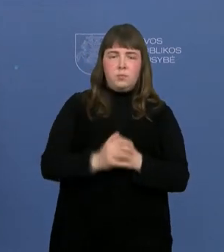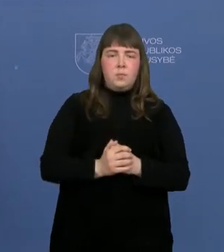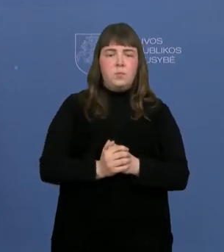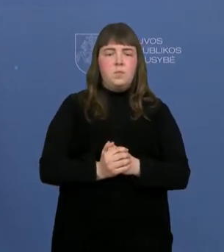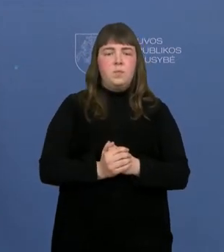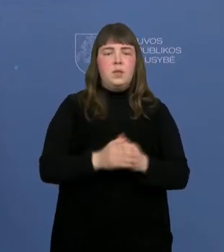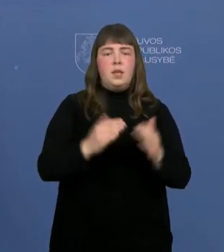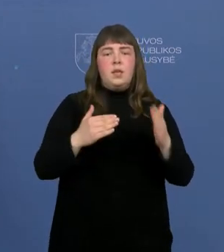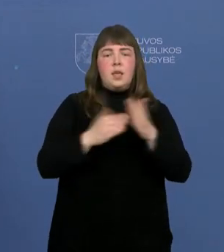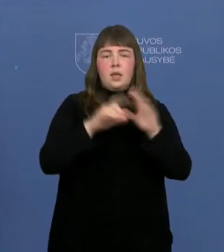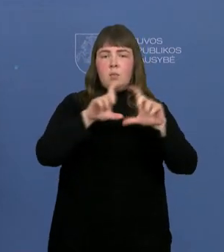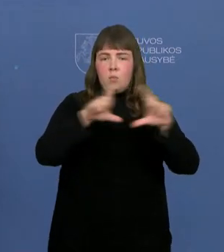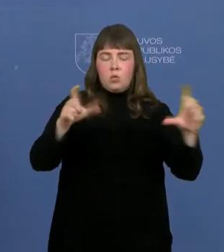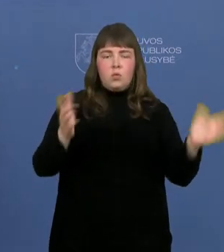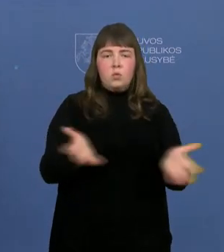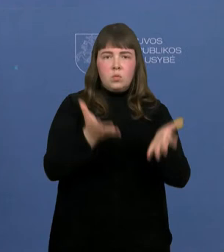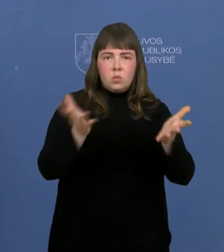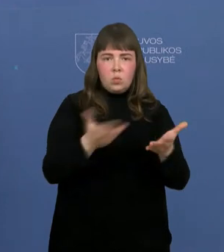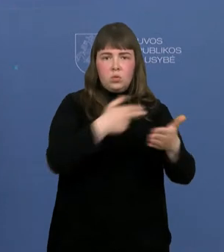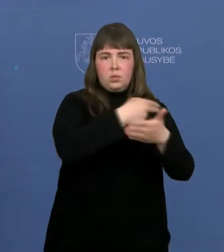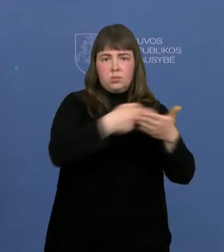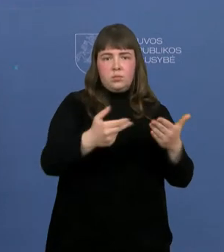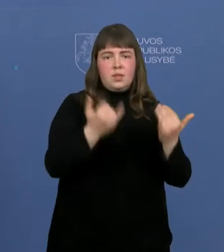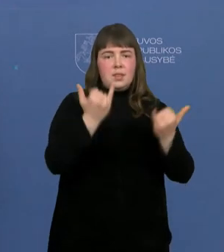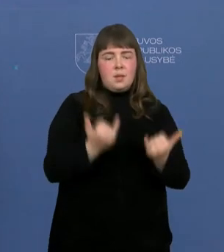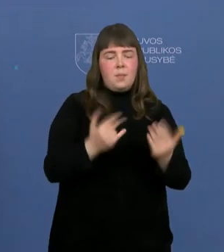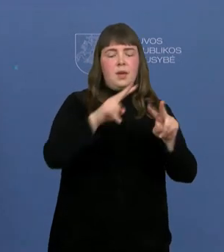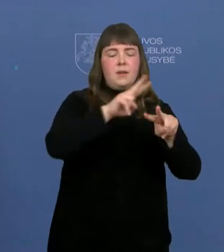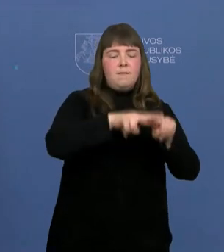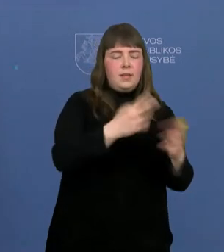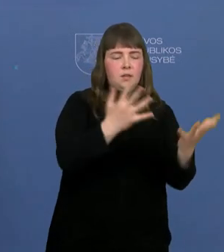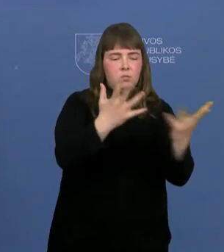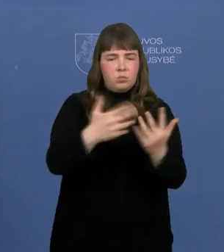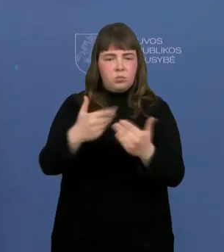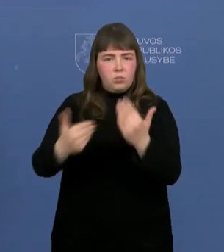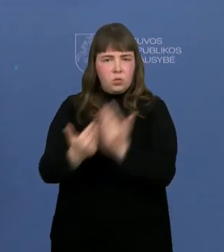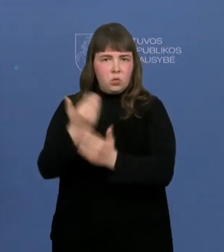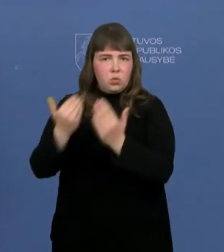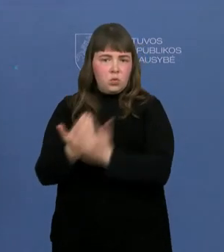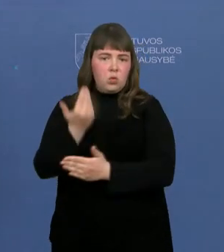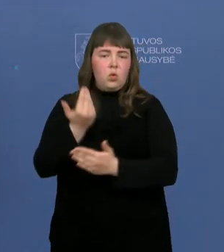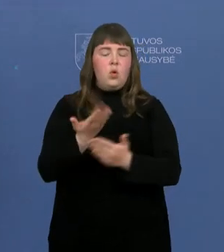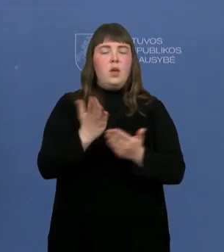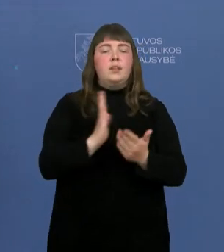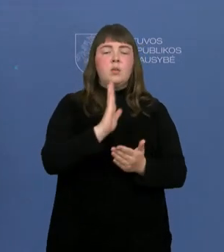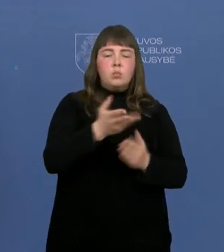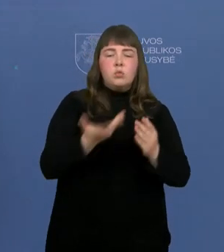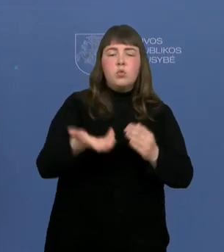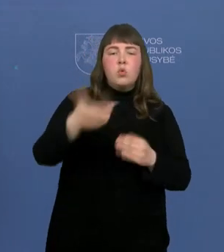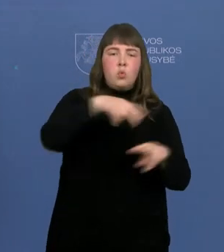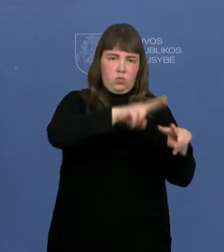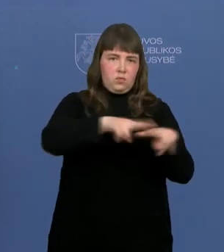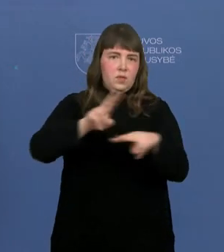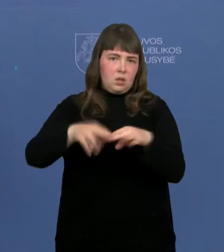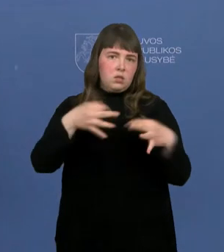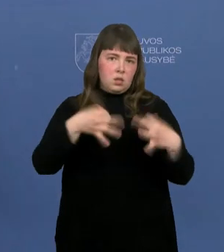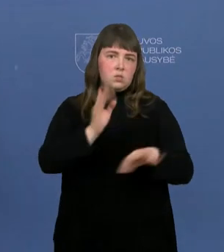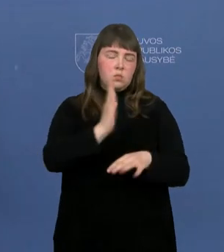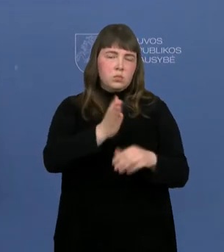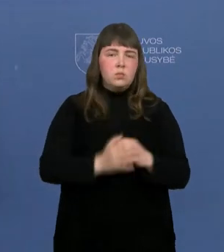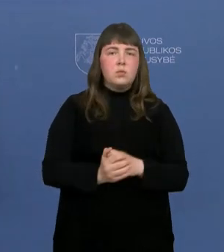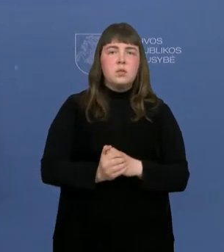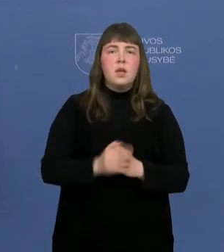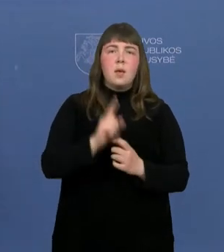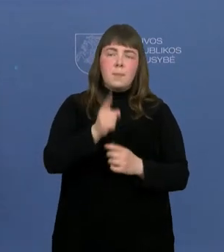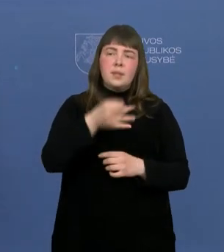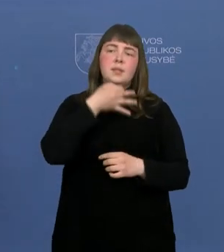šiuo metu perskaičiuojame vietas, tai rasis tikrai daugiau vietų iki mokyklinio augdymo įstaigose. Bet mes, kaip